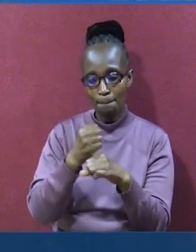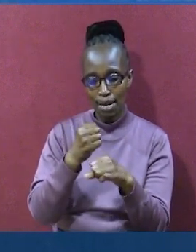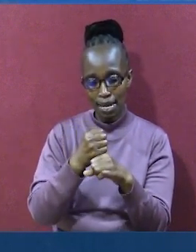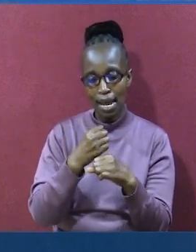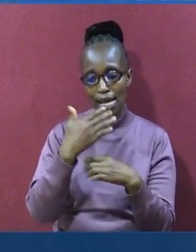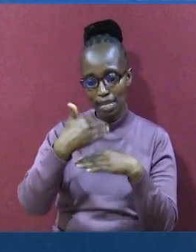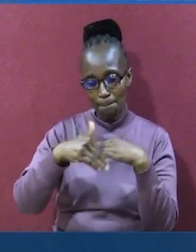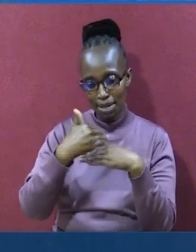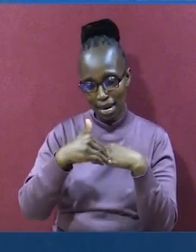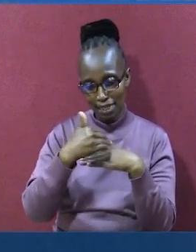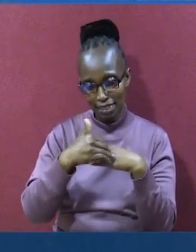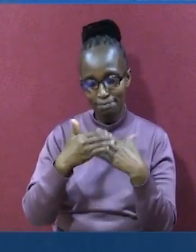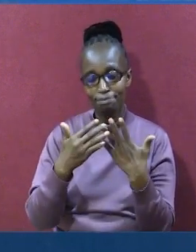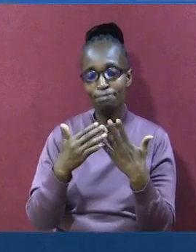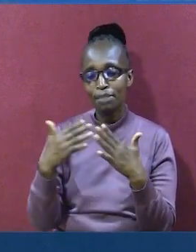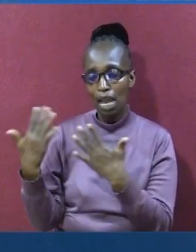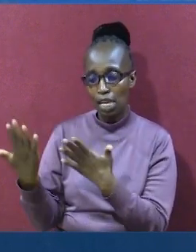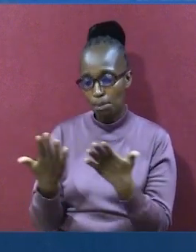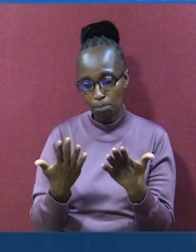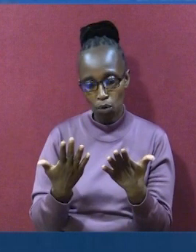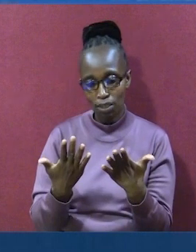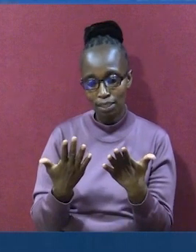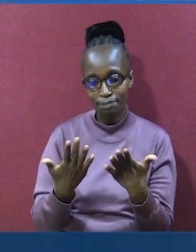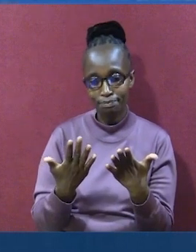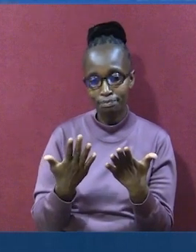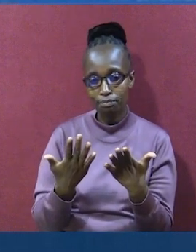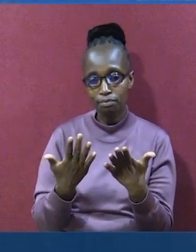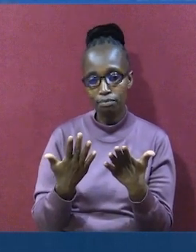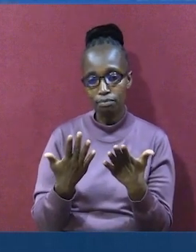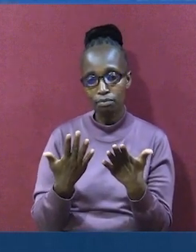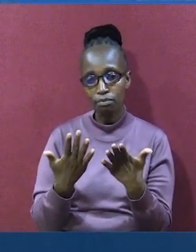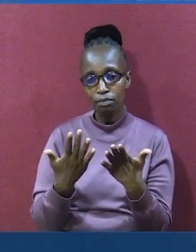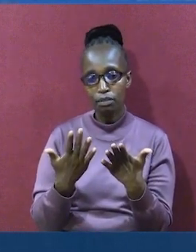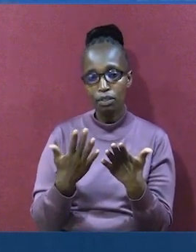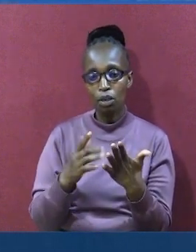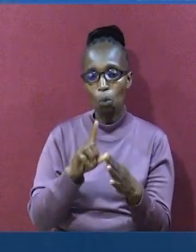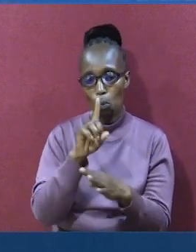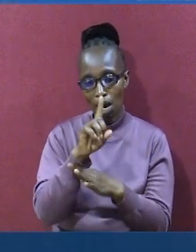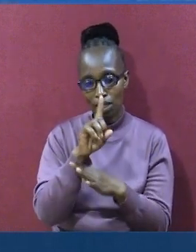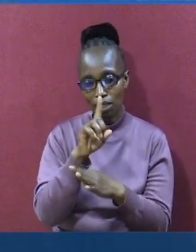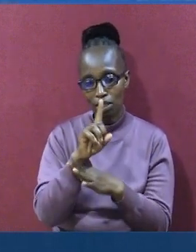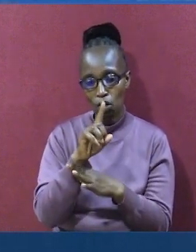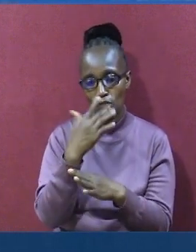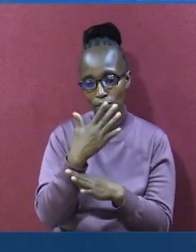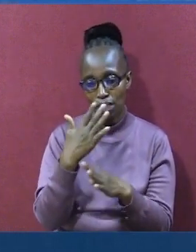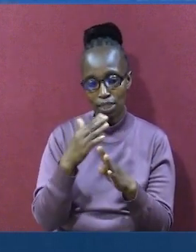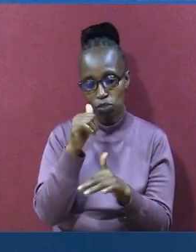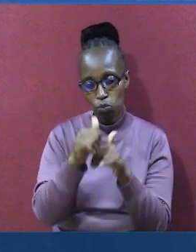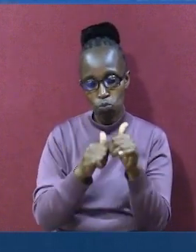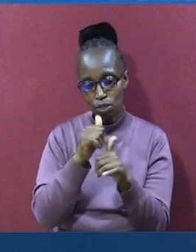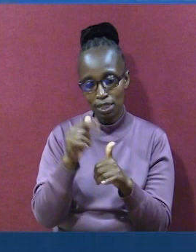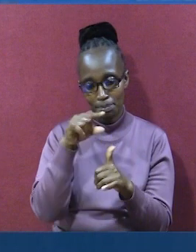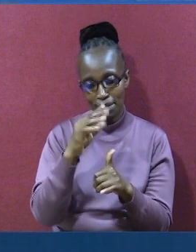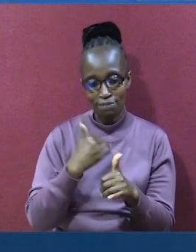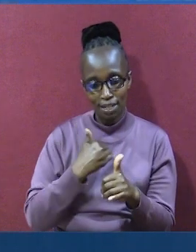piga mbio kuenda kundini. Akaleta ndama wangombe alielaini mzuri. Akampam tumishi.